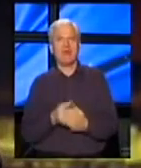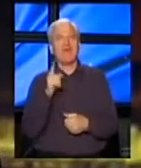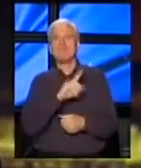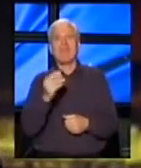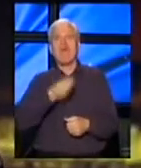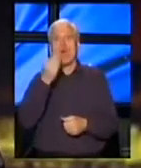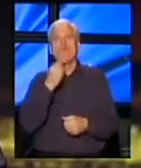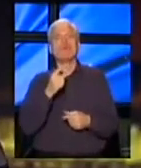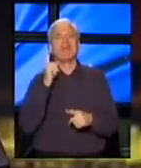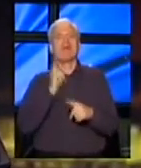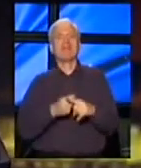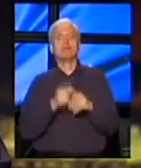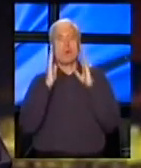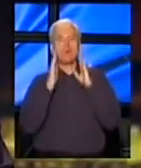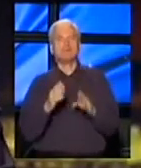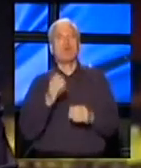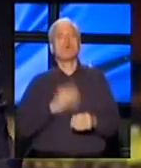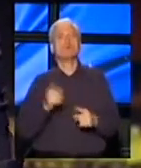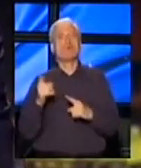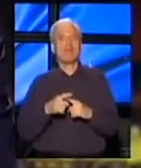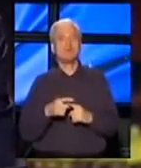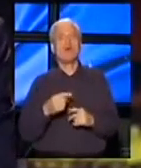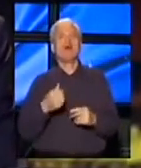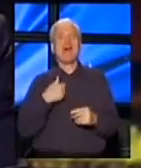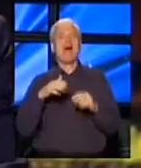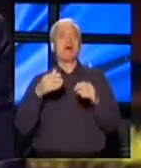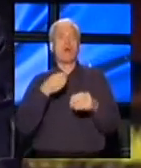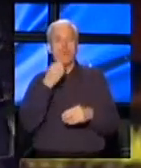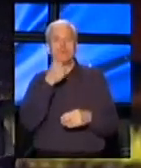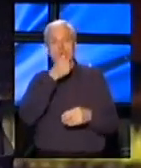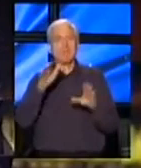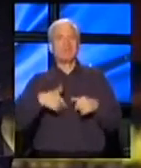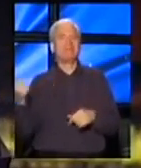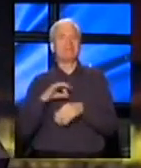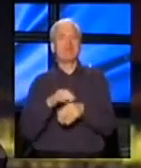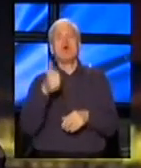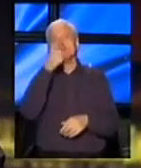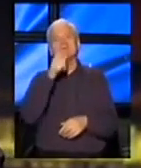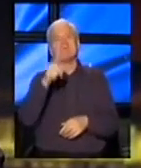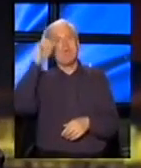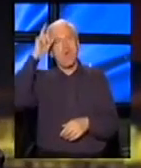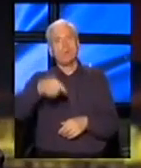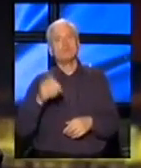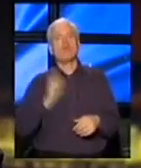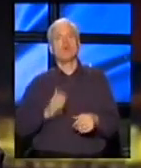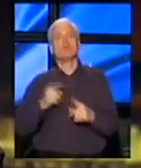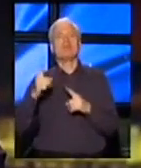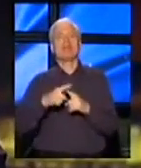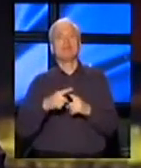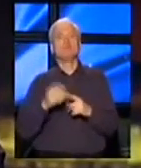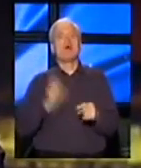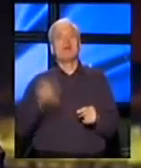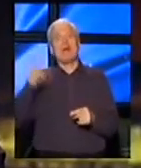vi ne govorite istinu, gospodine Tadića. Evo da upotrebim izraz koji je prihvatljiv za voditelja. Pa šta ste objećali, gospodine Tadiću,